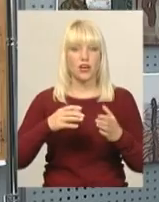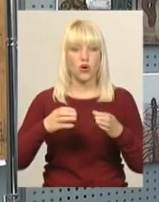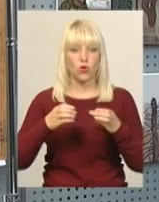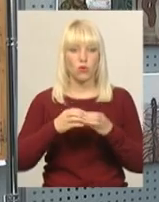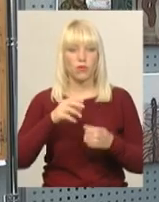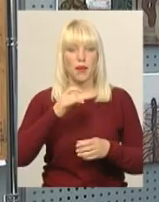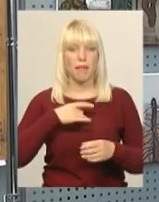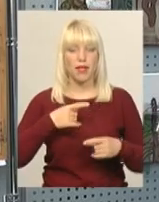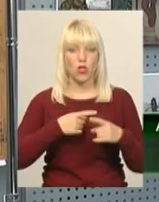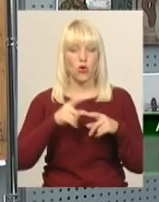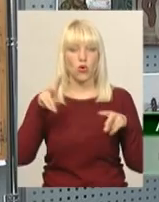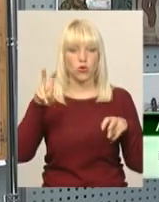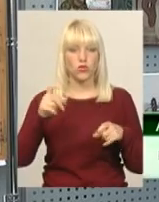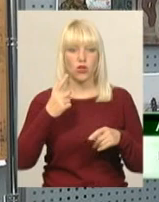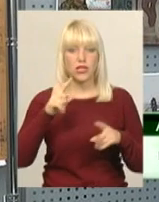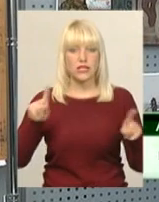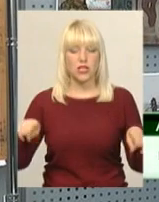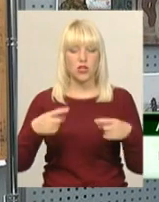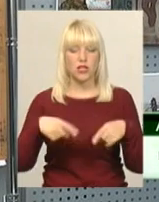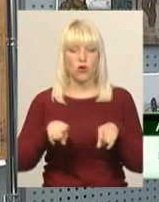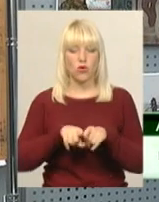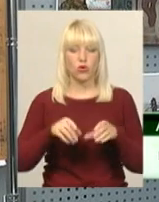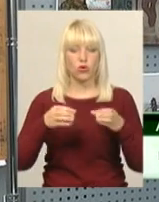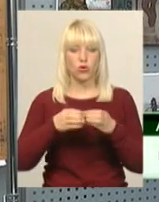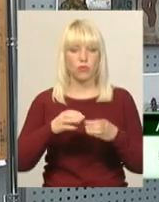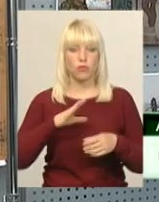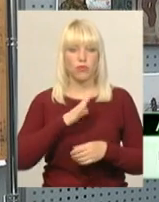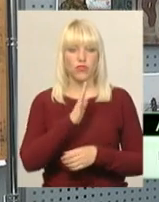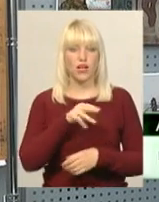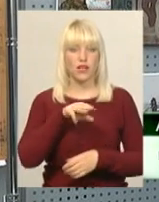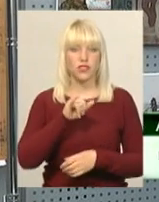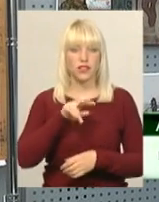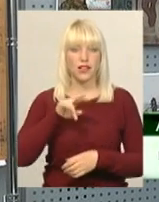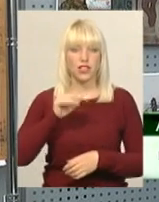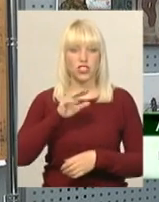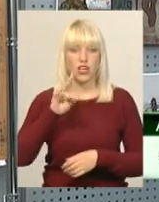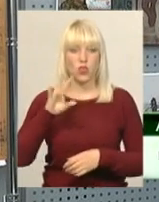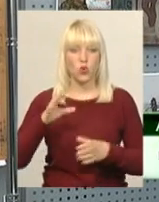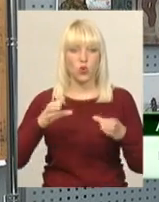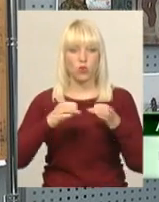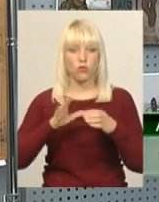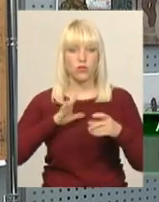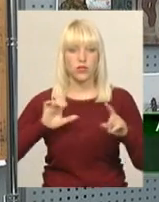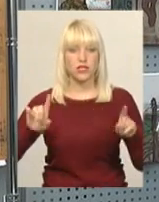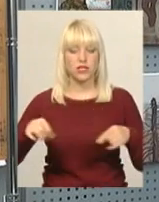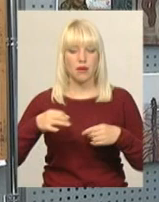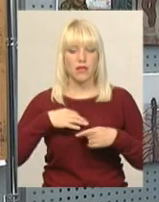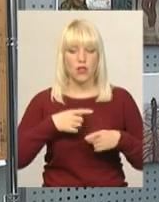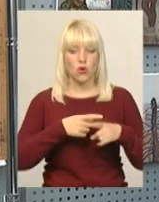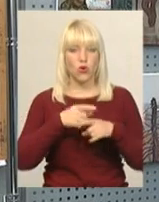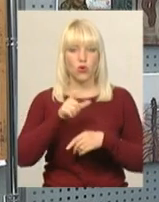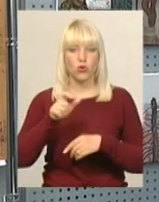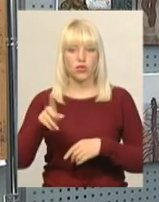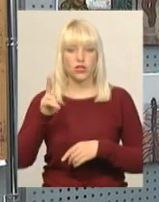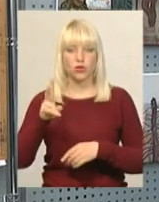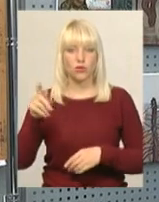Одним із засновників цієї групи був країнець Віталій Тіліженко. Група була заснована з Білорусів, які приїхали